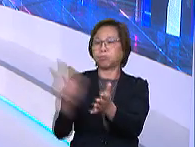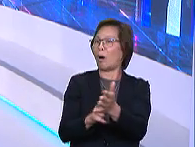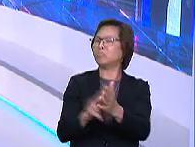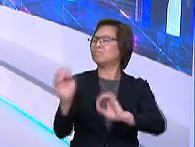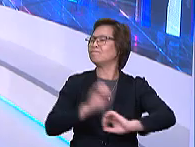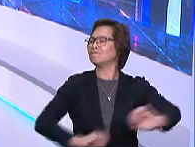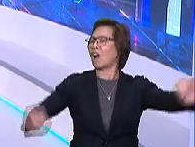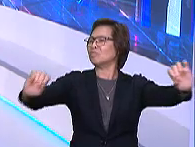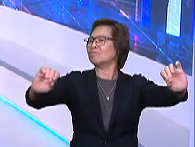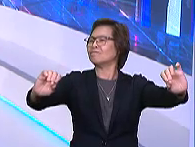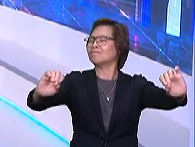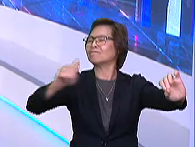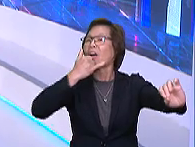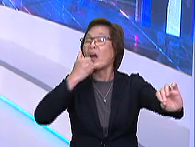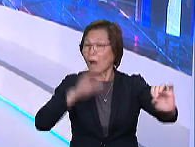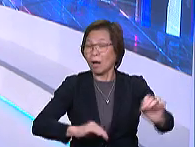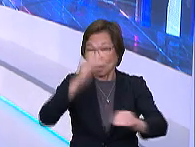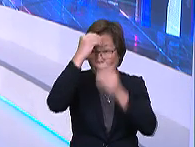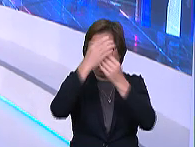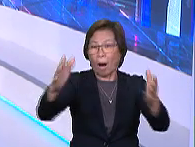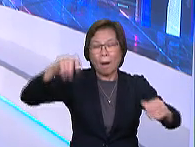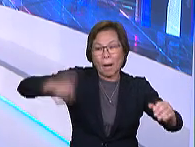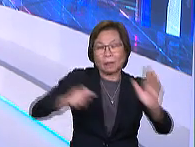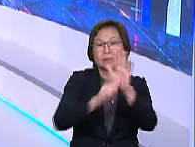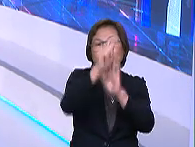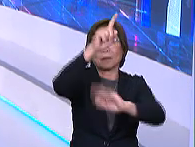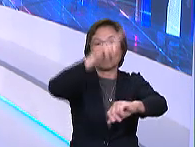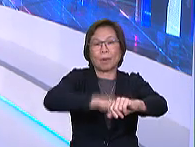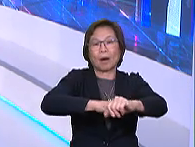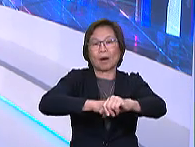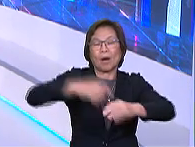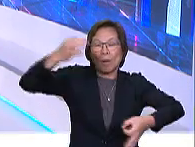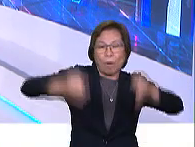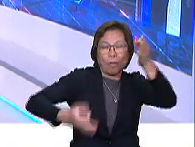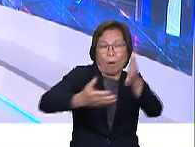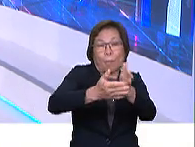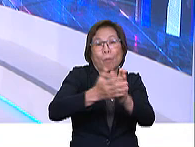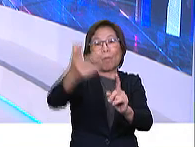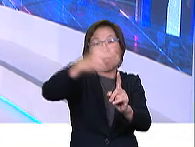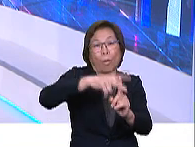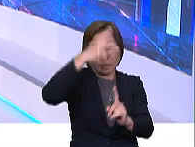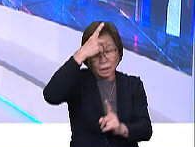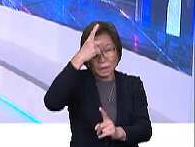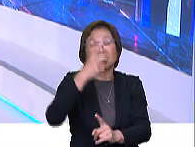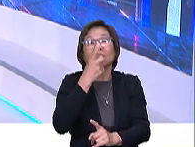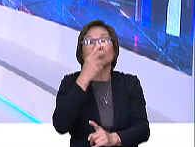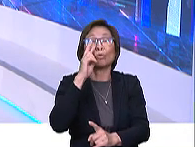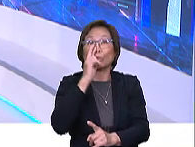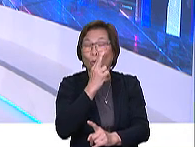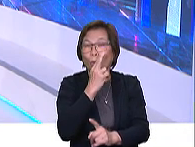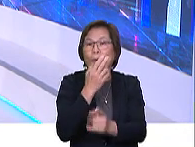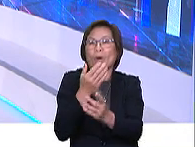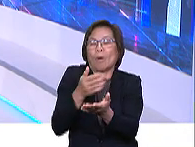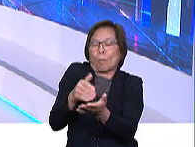dan tiada kecacatan. Perkara itu dimaklumkan di Mahkamah Tinggi semasa proseding permohonan Datin Seri Rosmah Mansur untuk